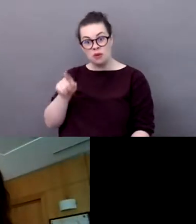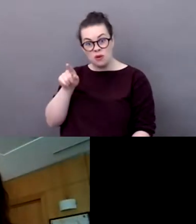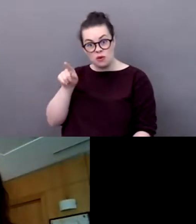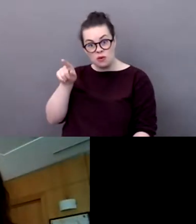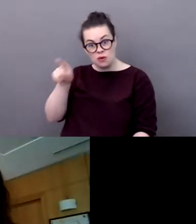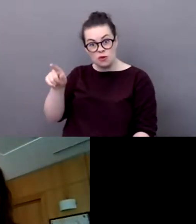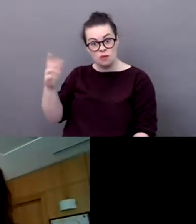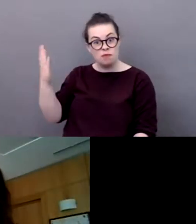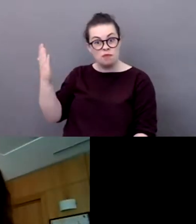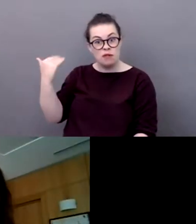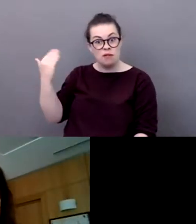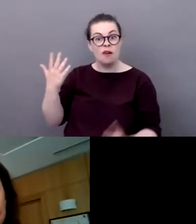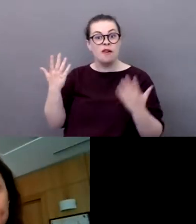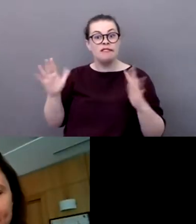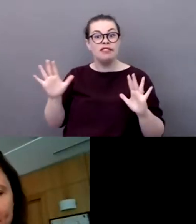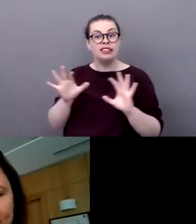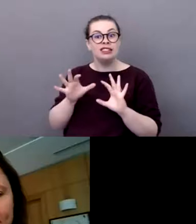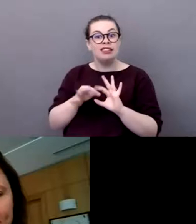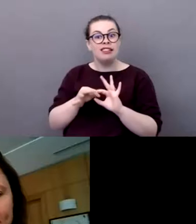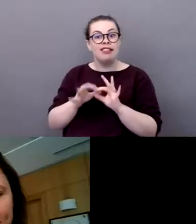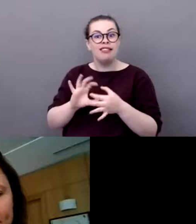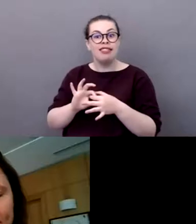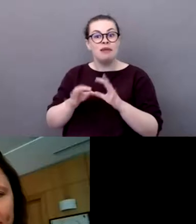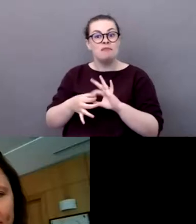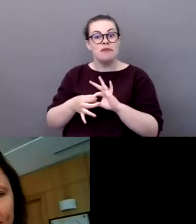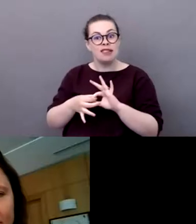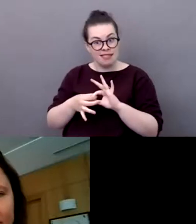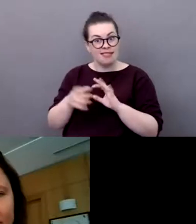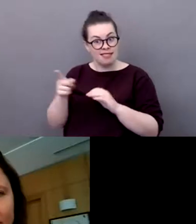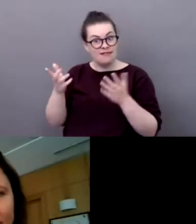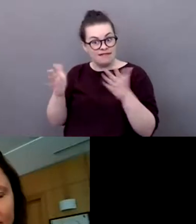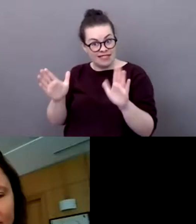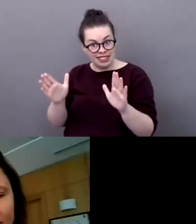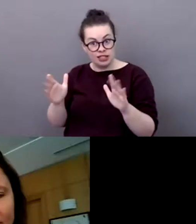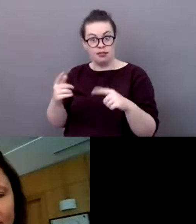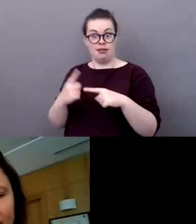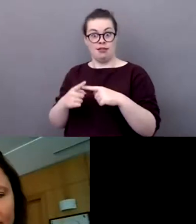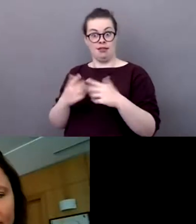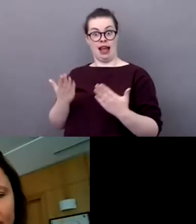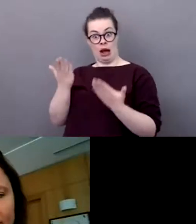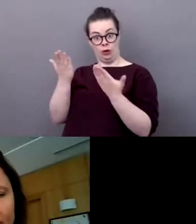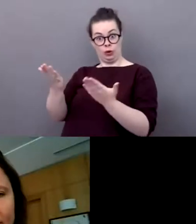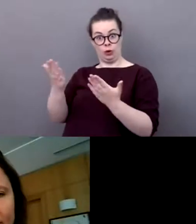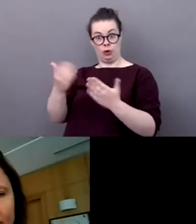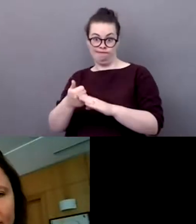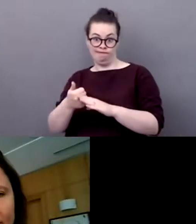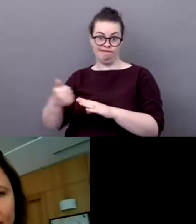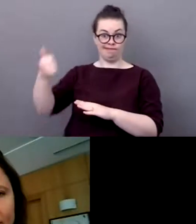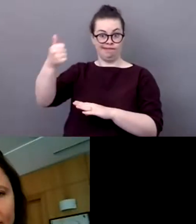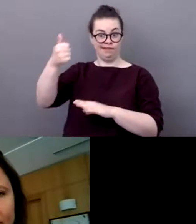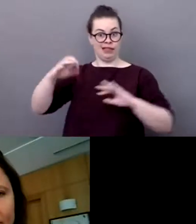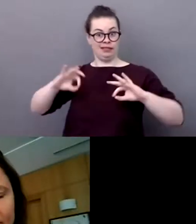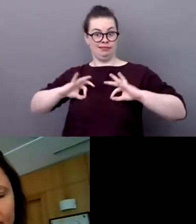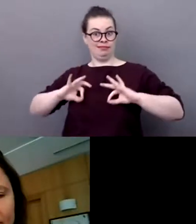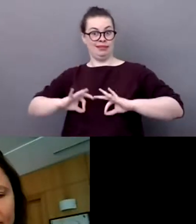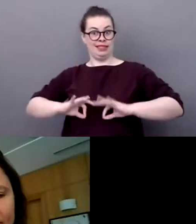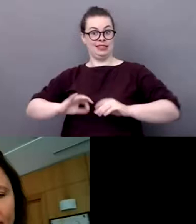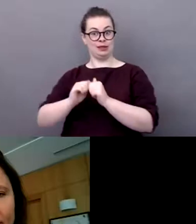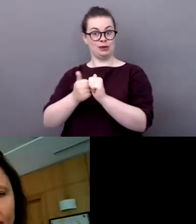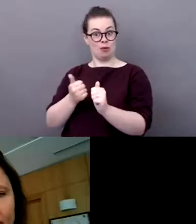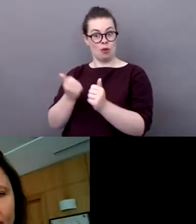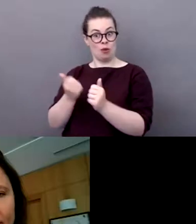'hui ministre chargée des Sports, quel regard portez-vous sur l'évolution de la prise en compte de ces enjeux